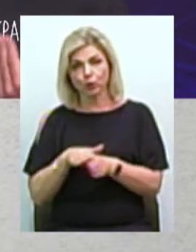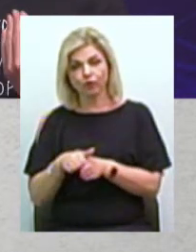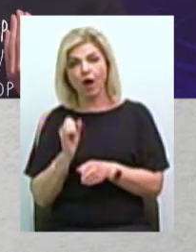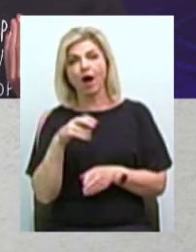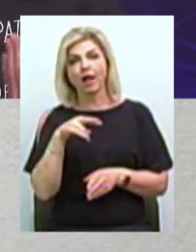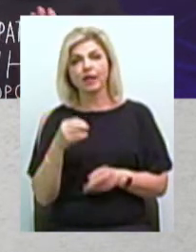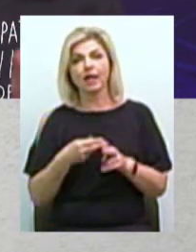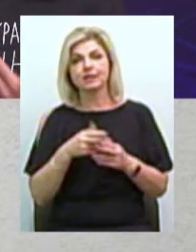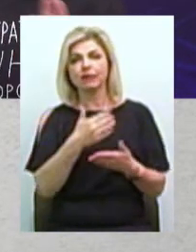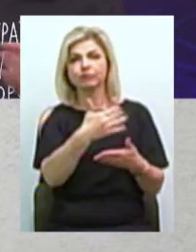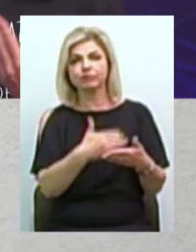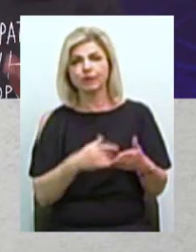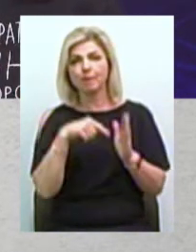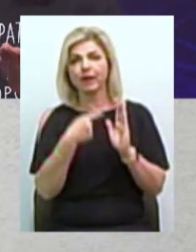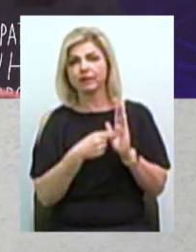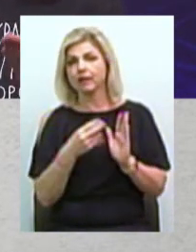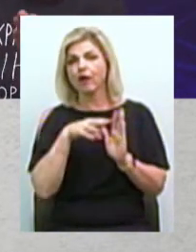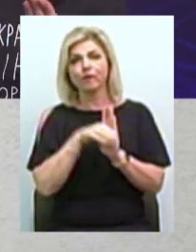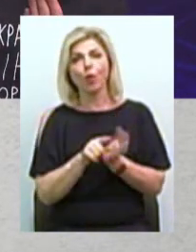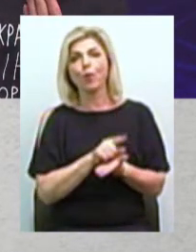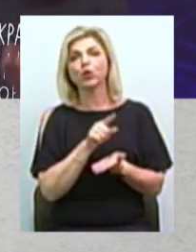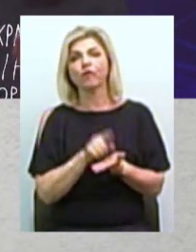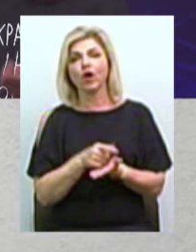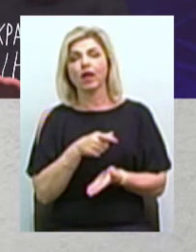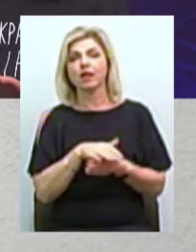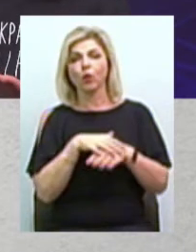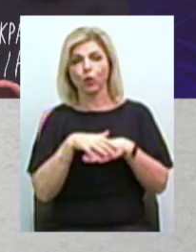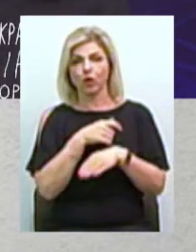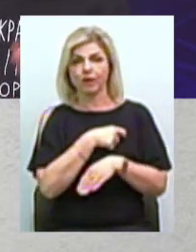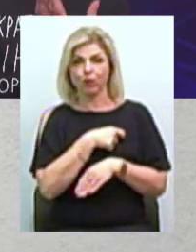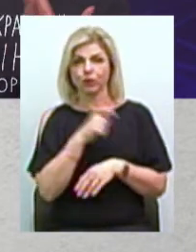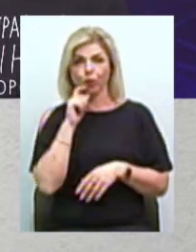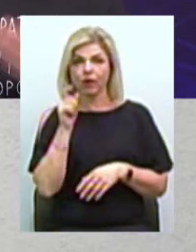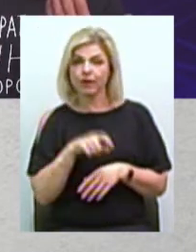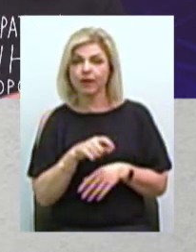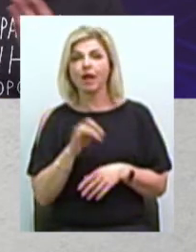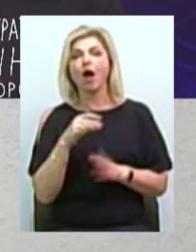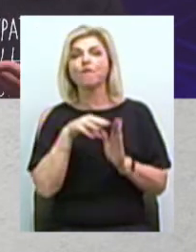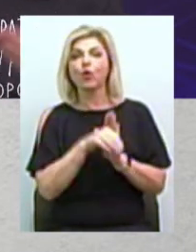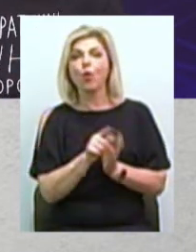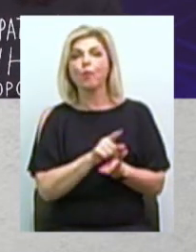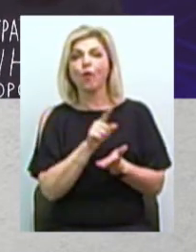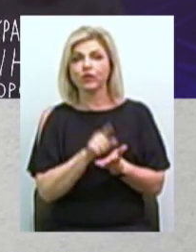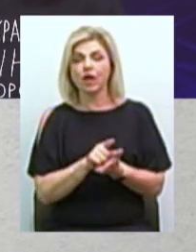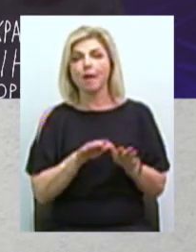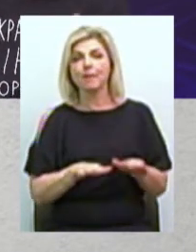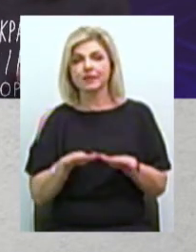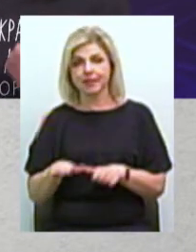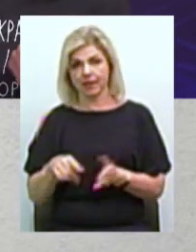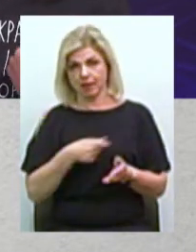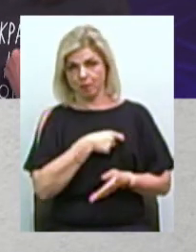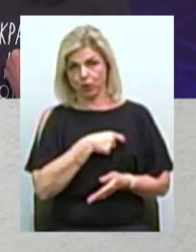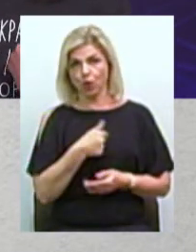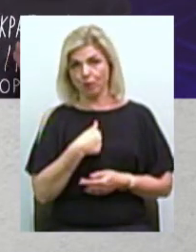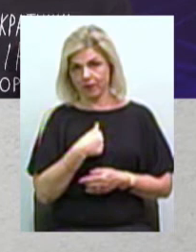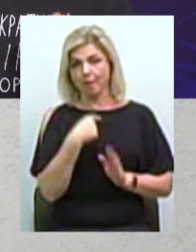це перелічні питання не входять до повноваження народного депутата України, а входять до повноваження місцевих депутатів Тому в мене